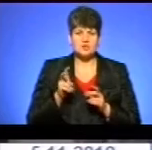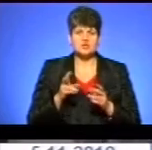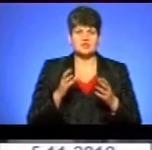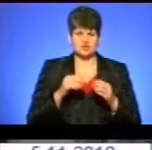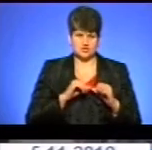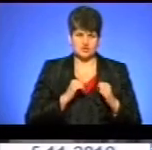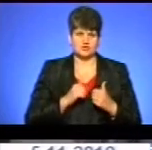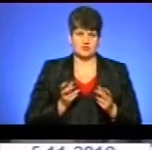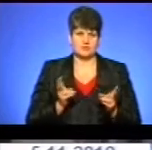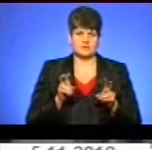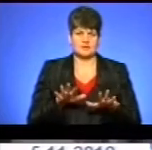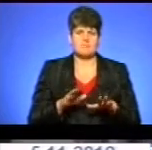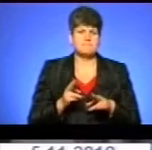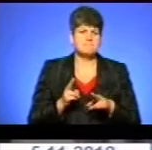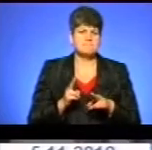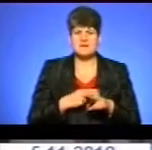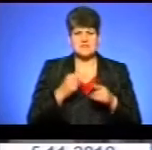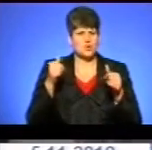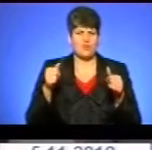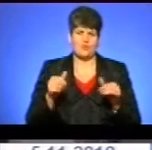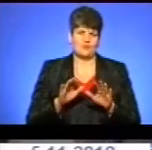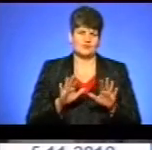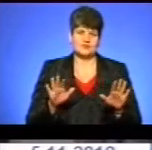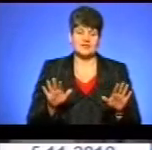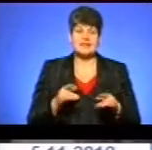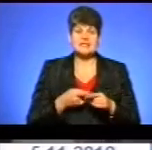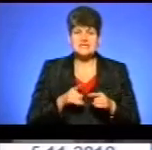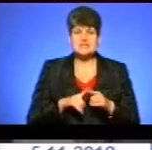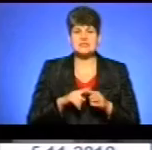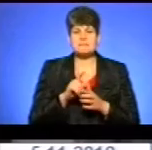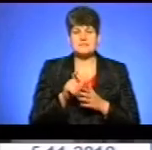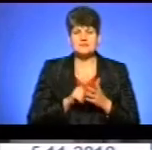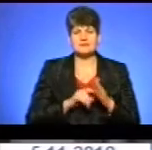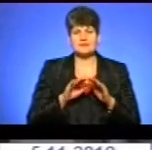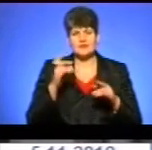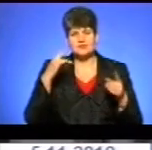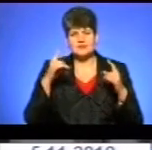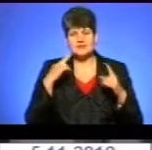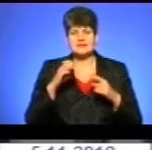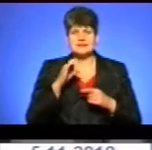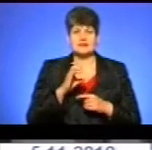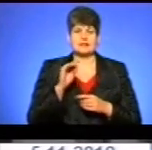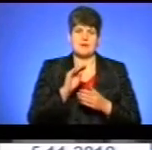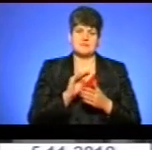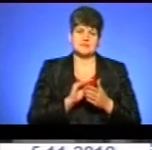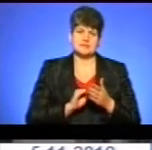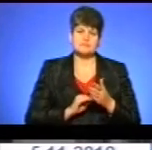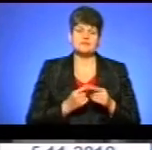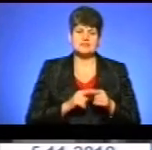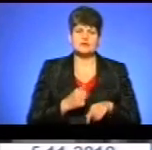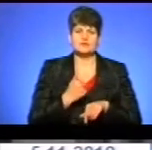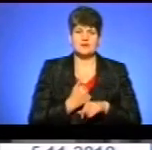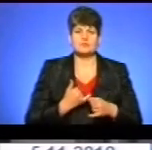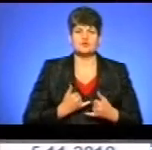щиро. Без всяких оголошень. І в ті пісні, і казки дитячі, які Сергій написав. Оце основна